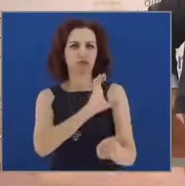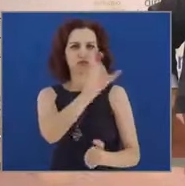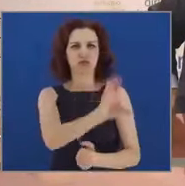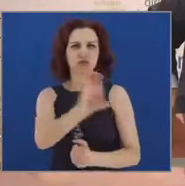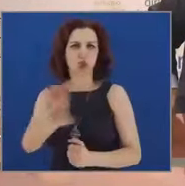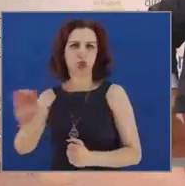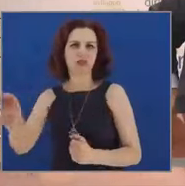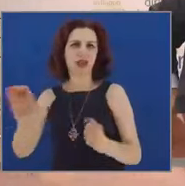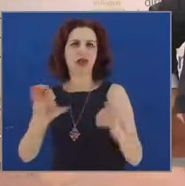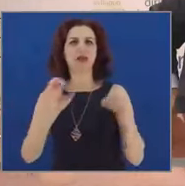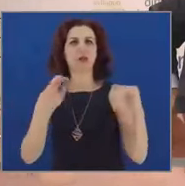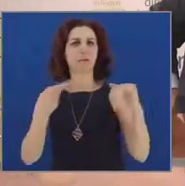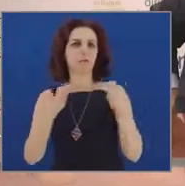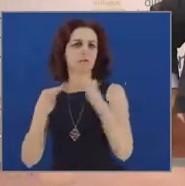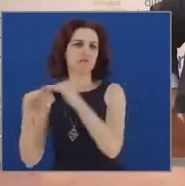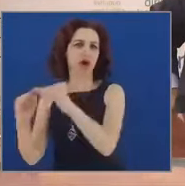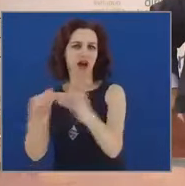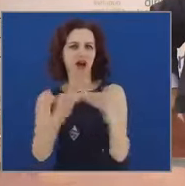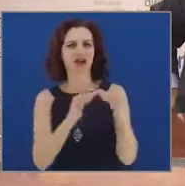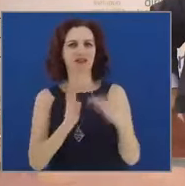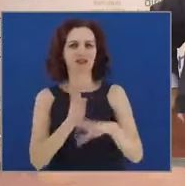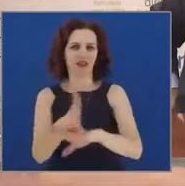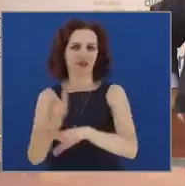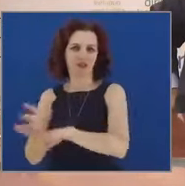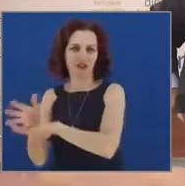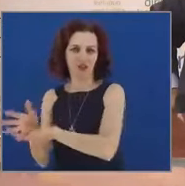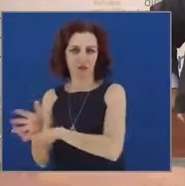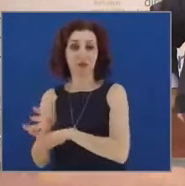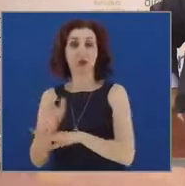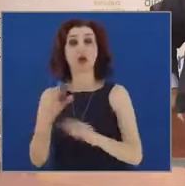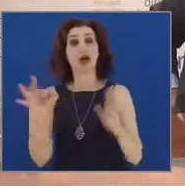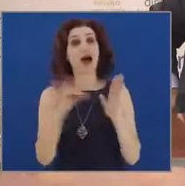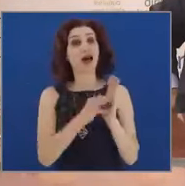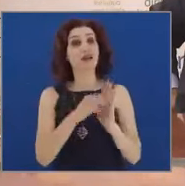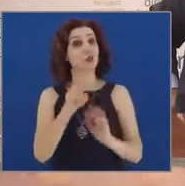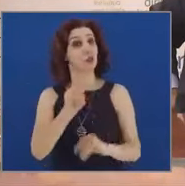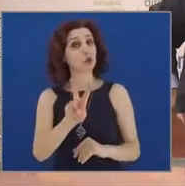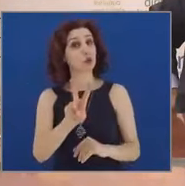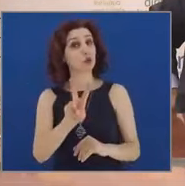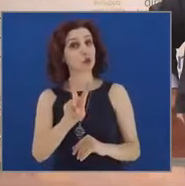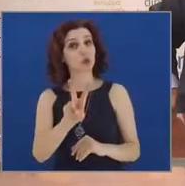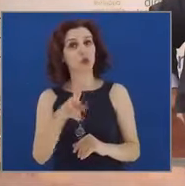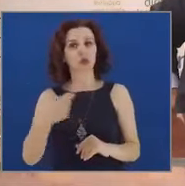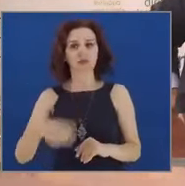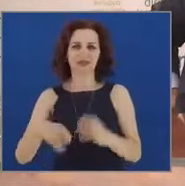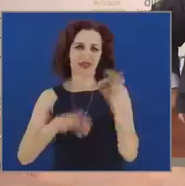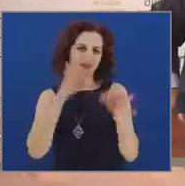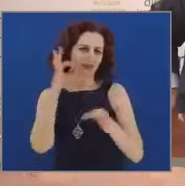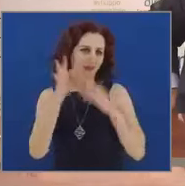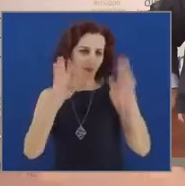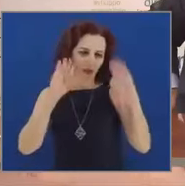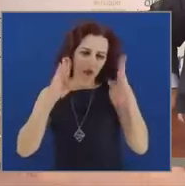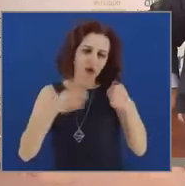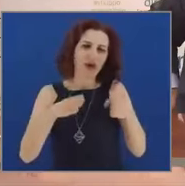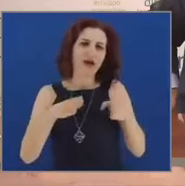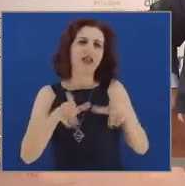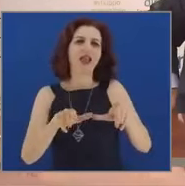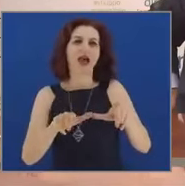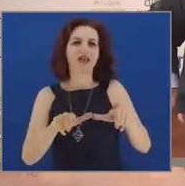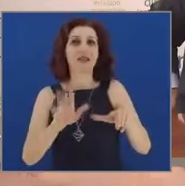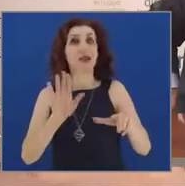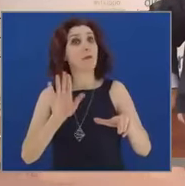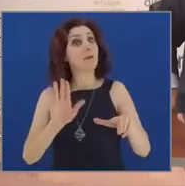l'articolo 2. Il Presidente si è concentrato sulle nove opere che commissareremo nel Lazio, ma tutte le stazioni appaltanti